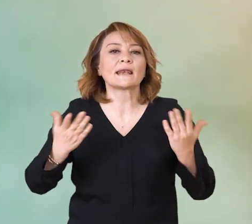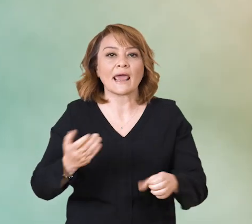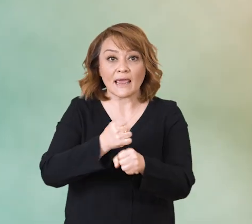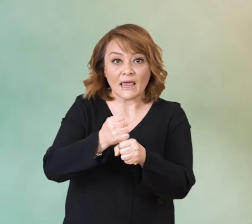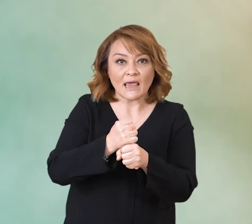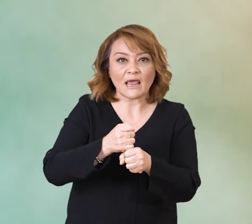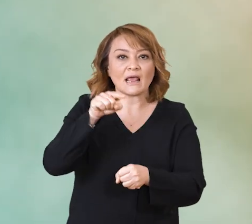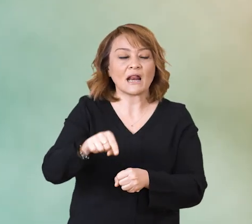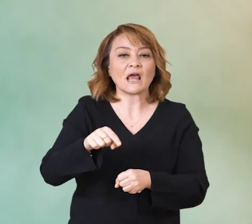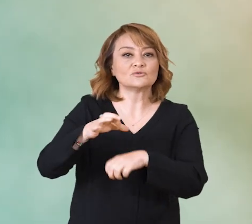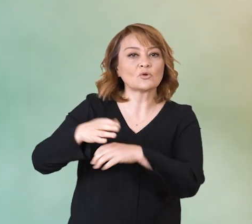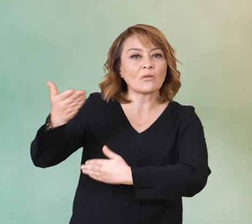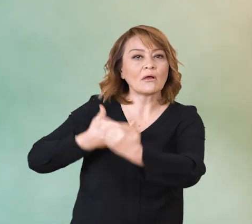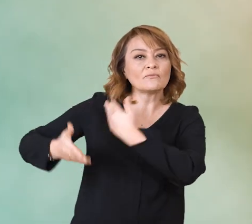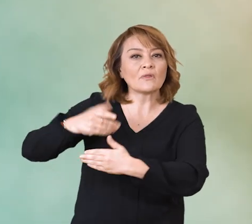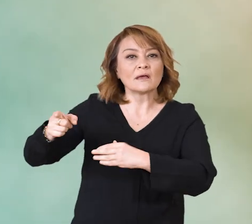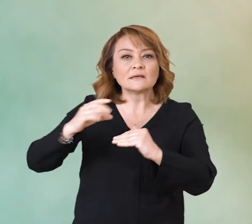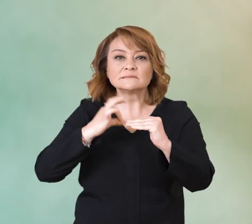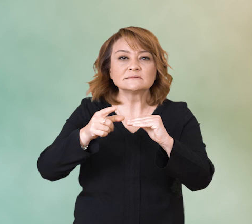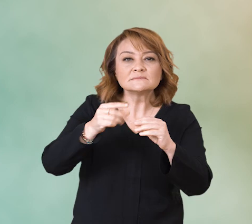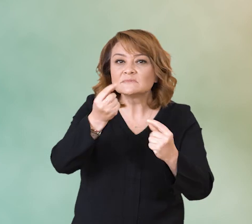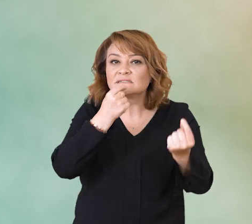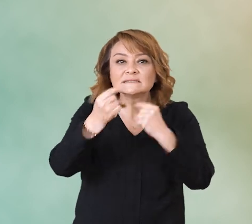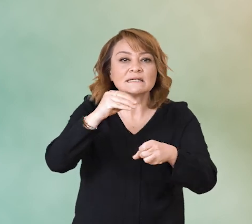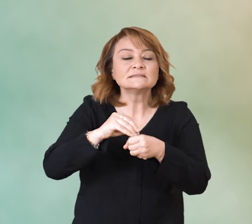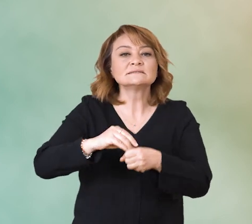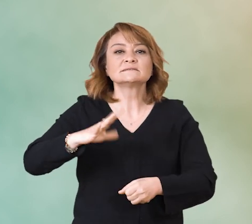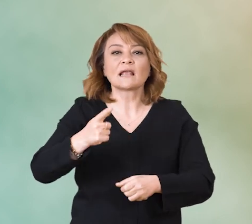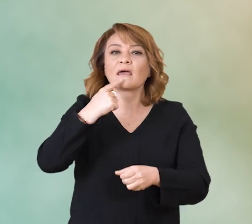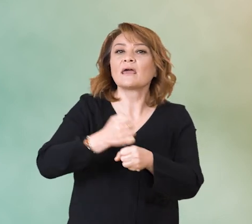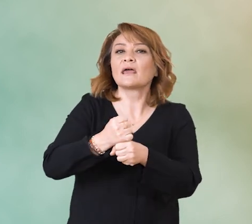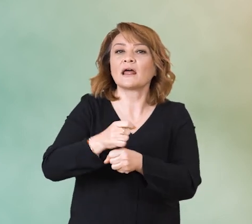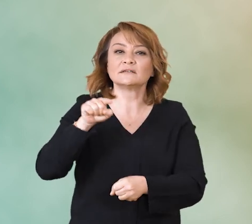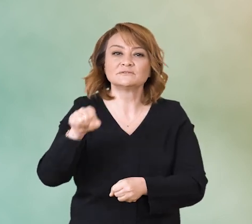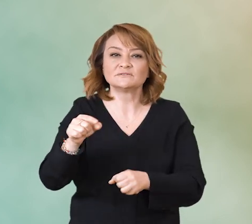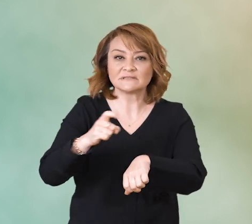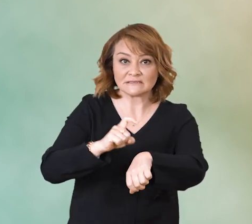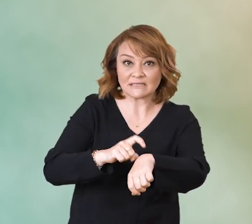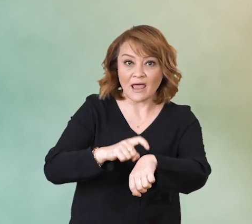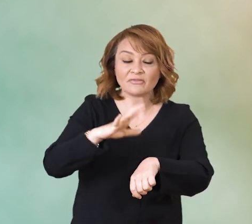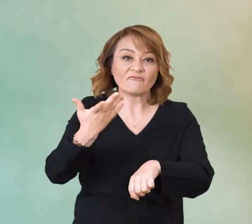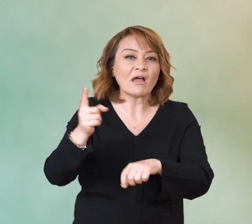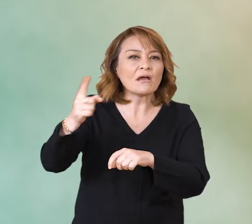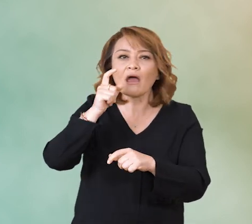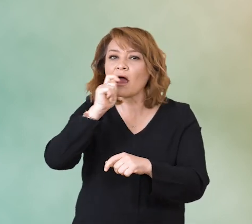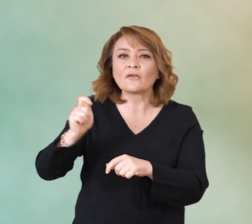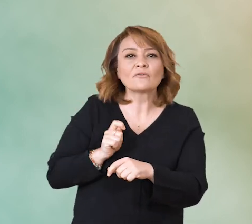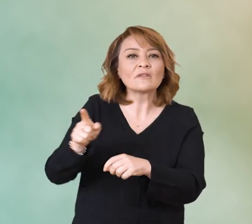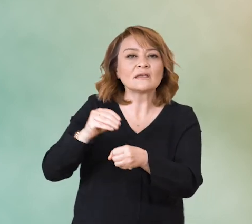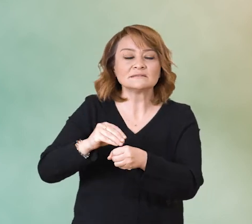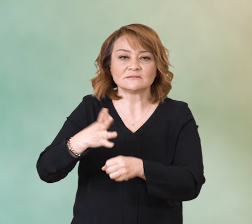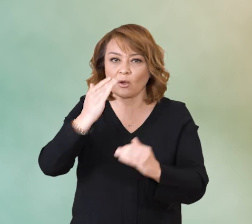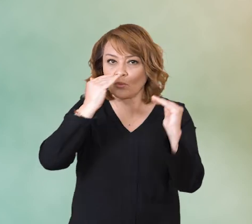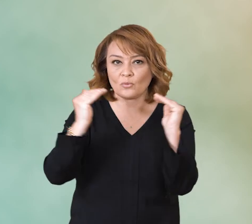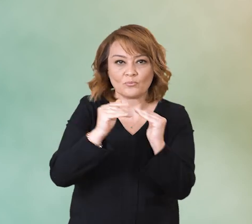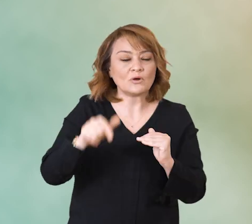İlaçların hekim tarafından önerilen dozla ve sürede kullanılması, ilaç alım saatlerine ve hekimin diğer tavsiyelerine